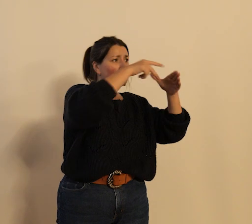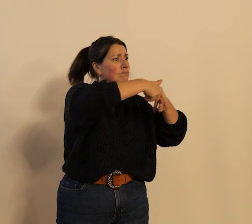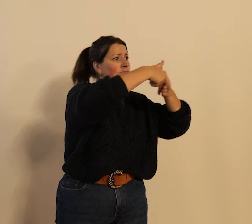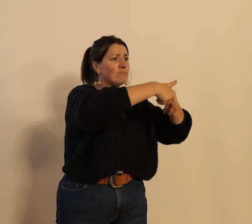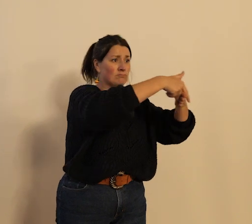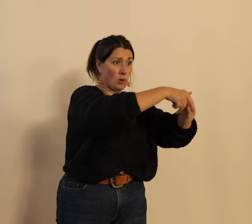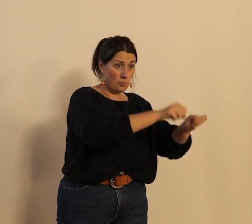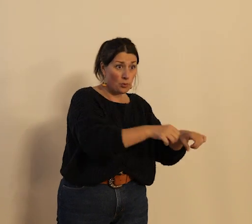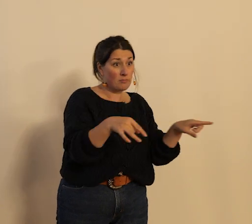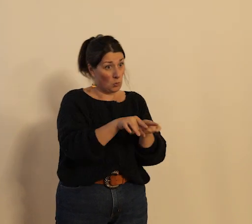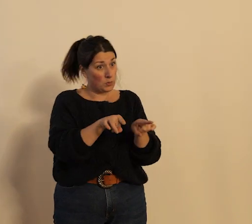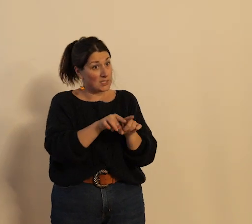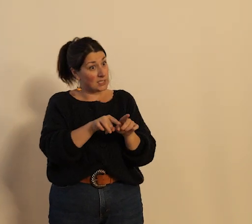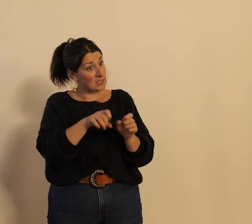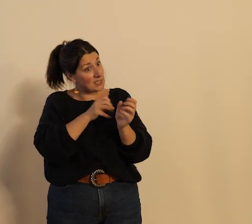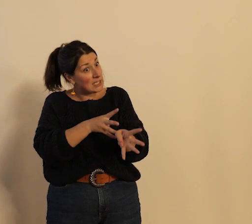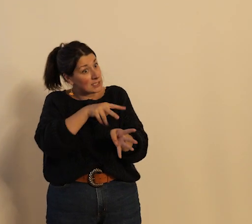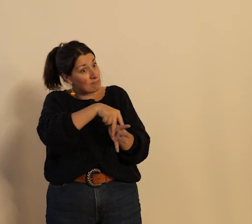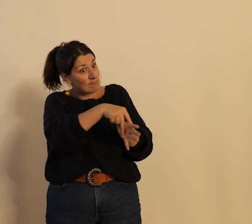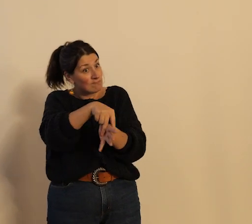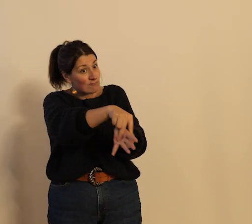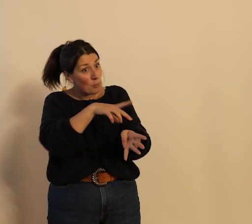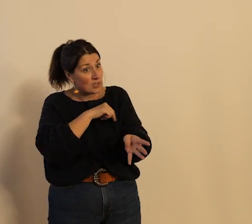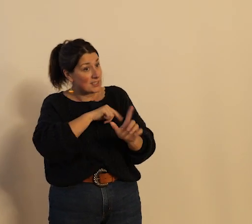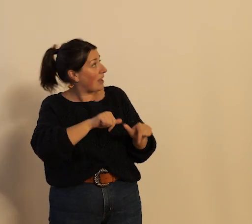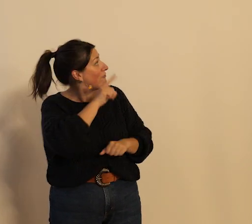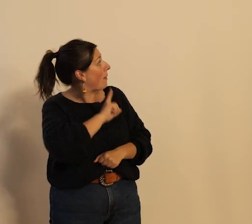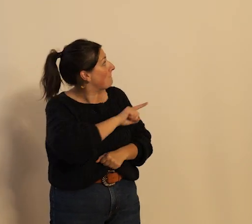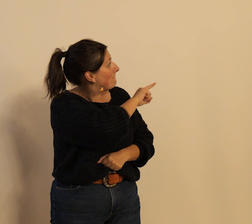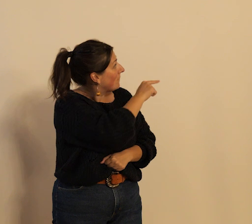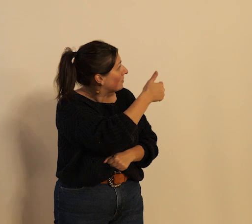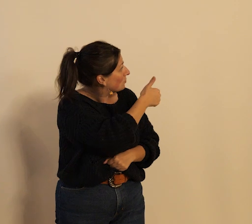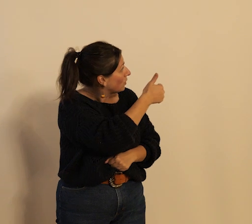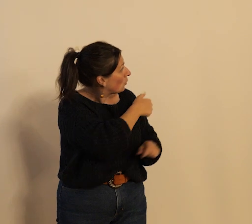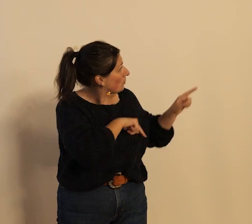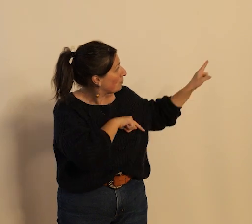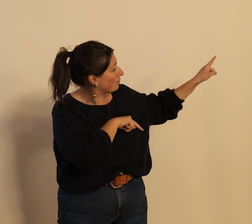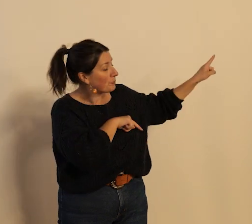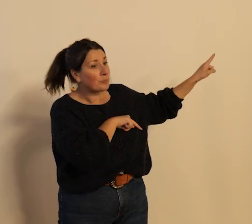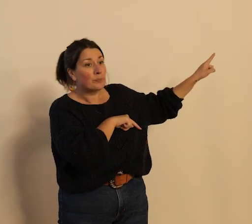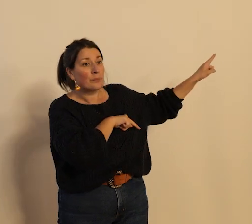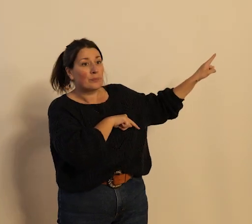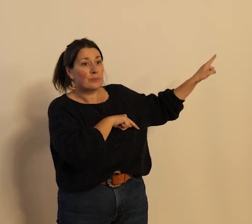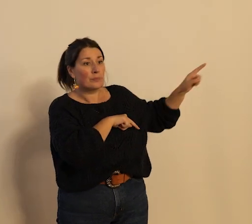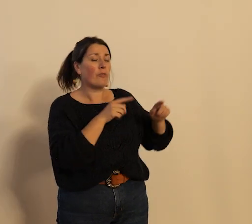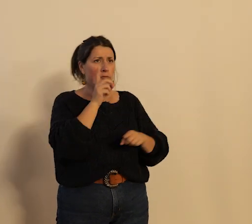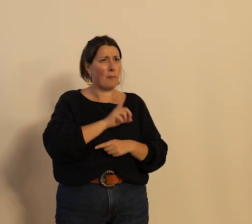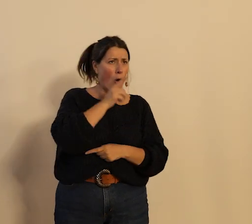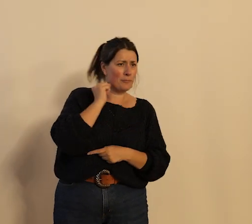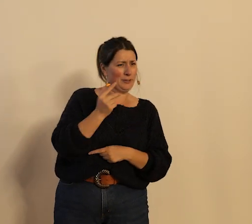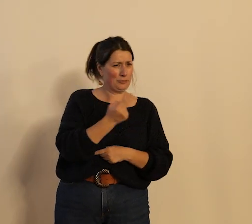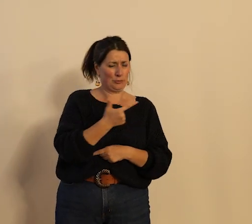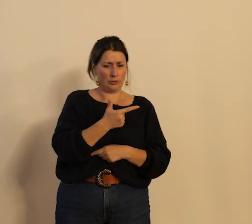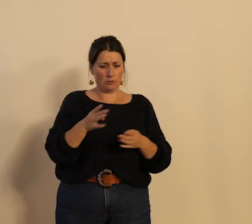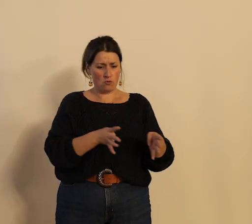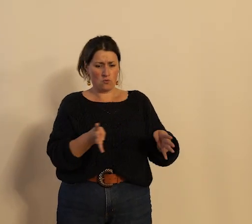une brigade cycliste ici une dame une policière et ici une autre policière accompagnée devant un policier lors d'une